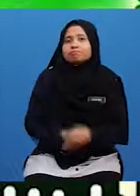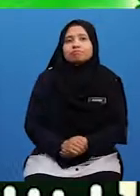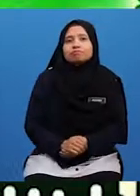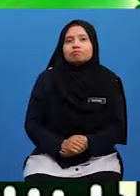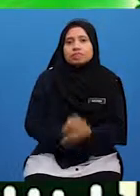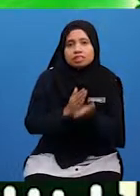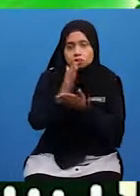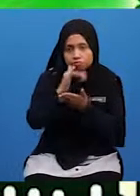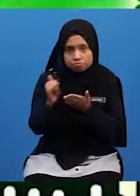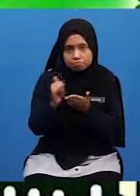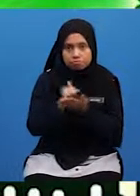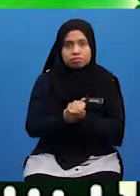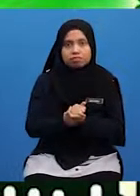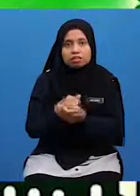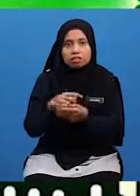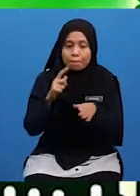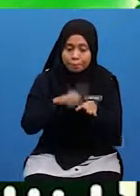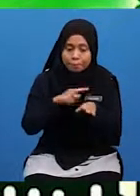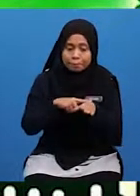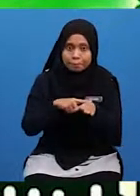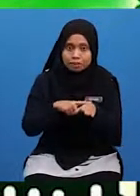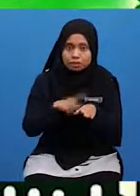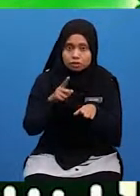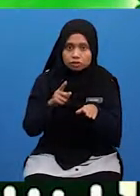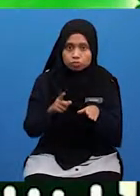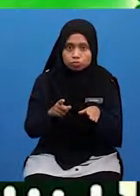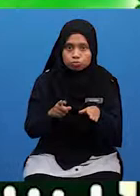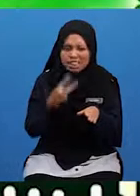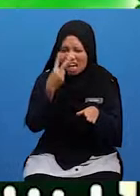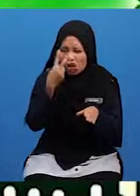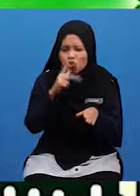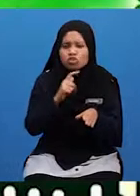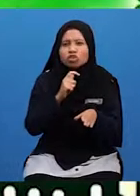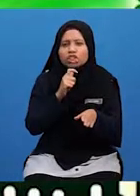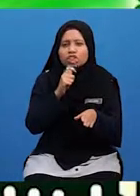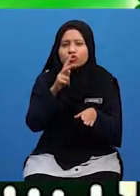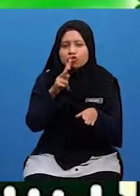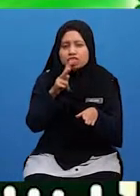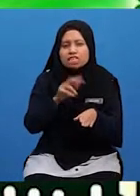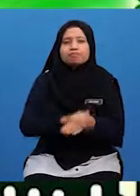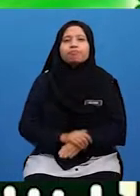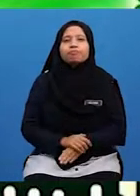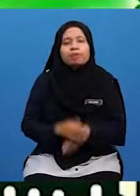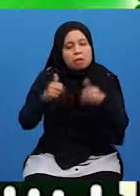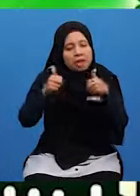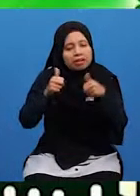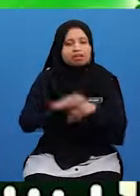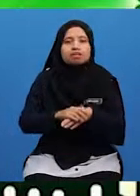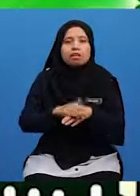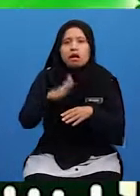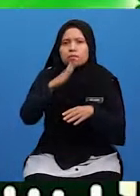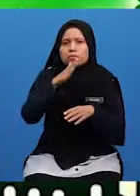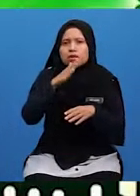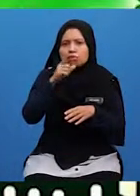Seterusnya Ketika kamu sedang seronok Menonton rancangan kartun kegemaran Mama